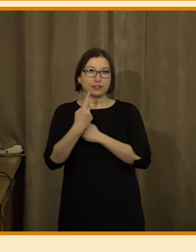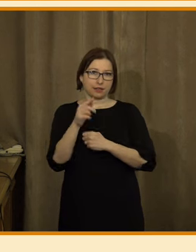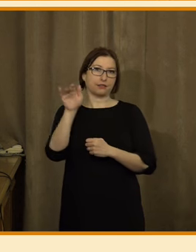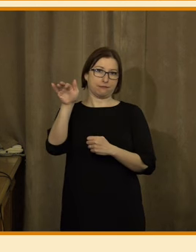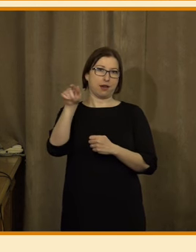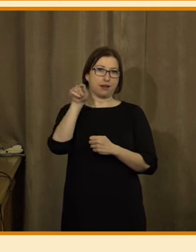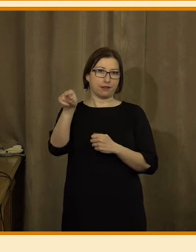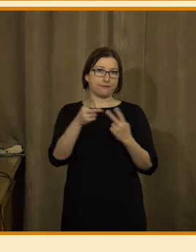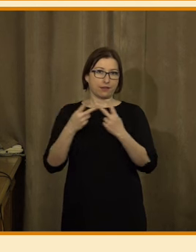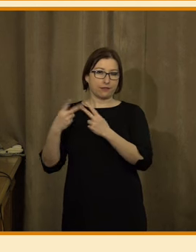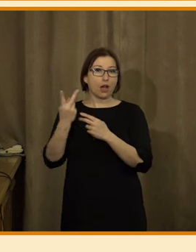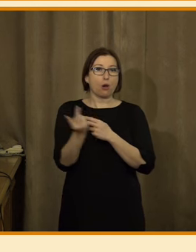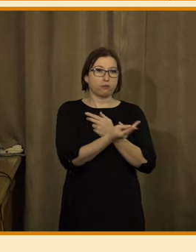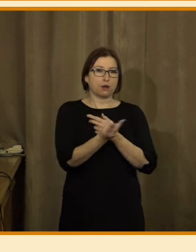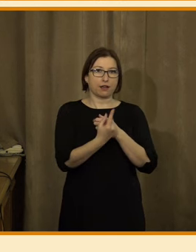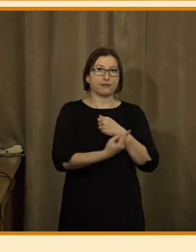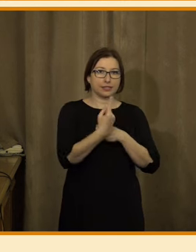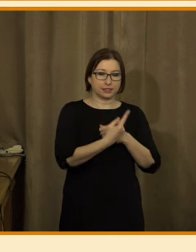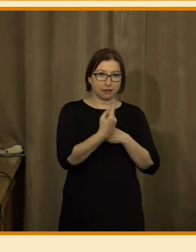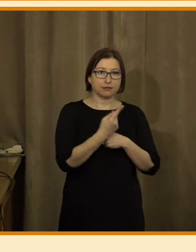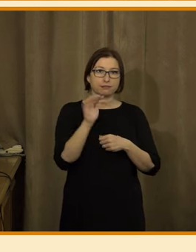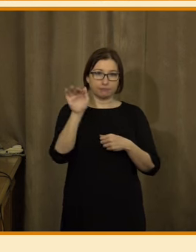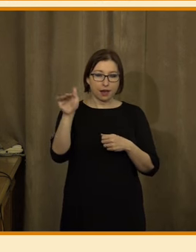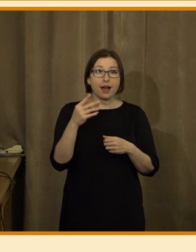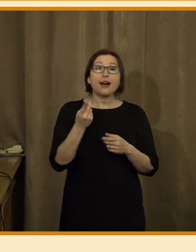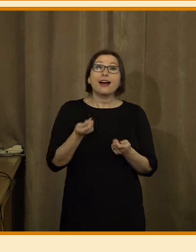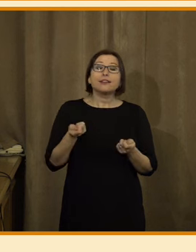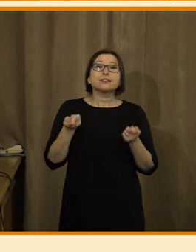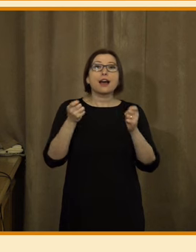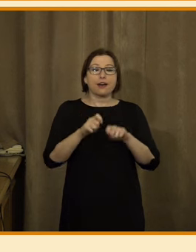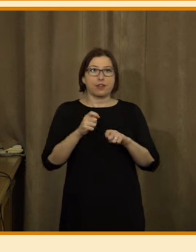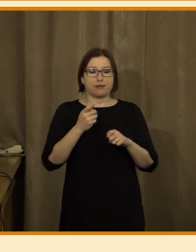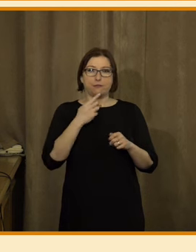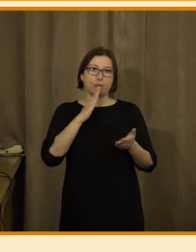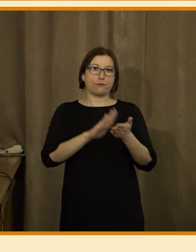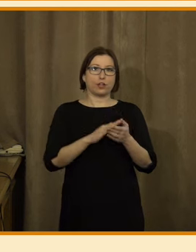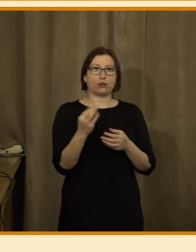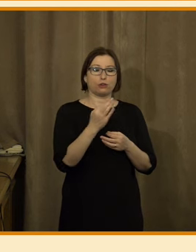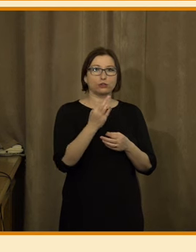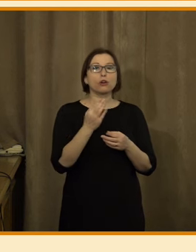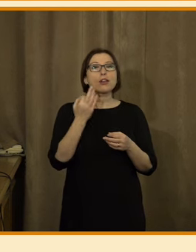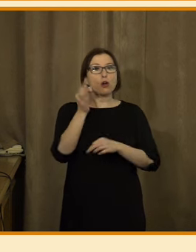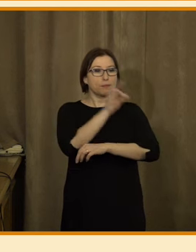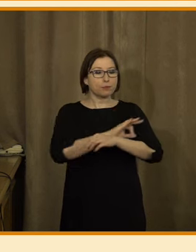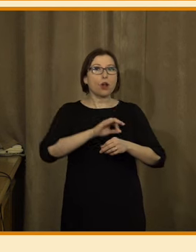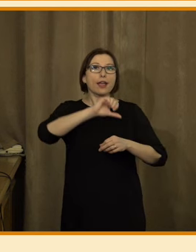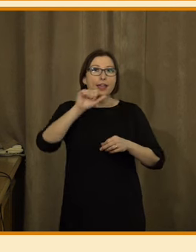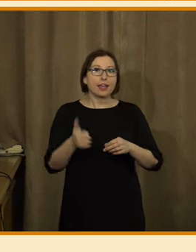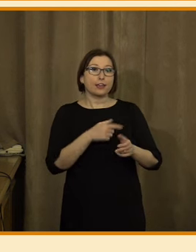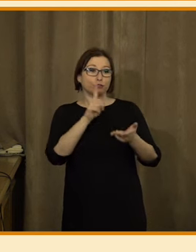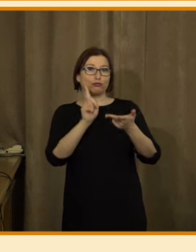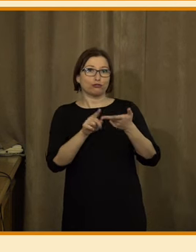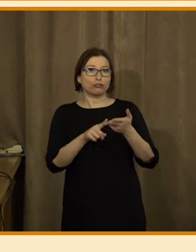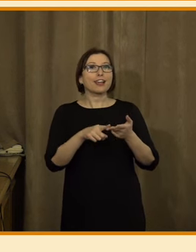obou těchto výzkumů a mám radost, že se nám nakonec podařilo nad rámec toho projektu uskutečnit i